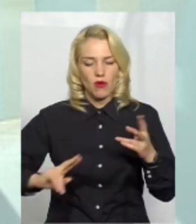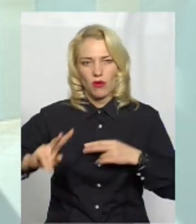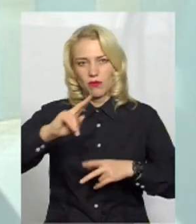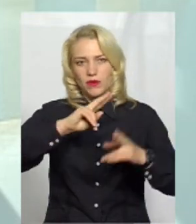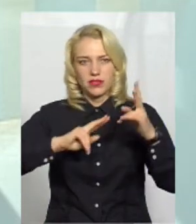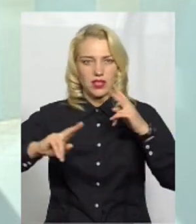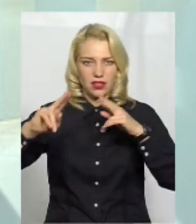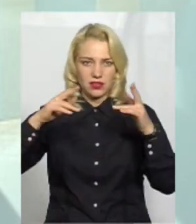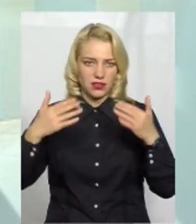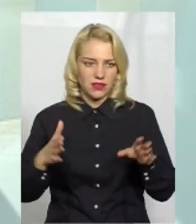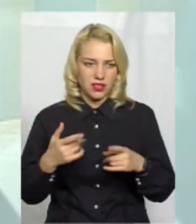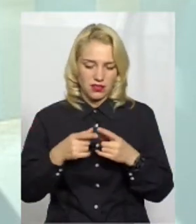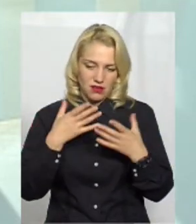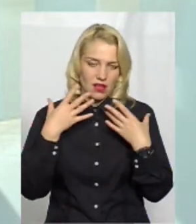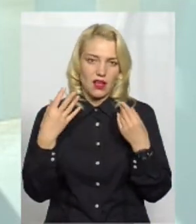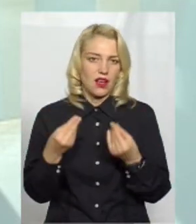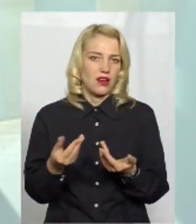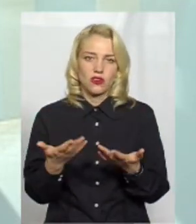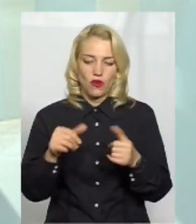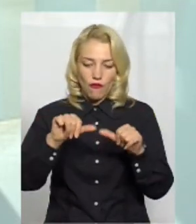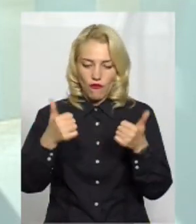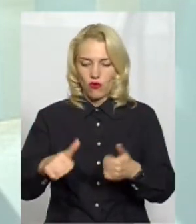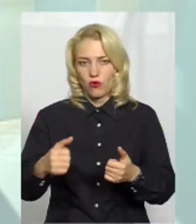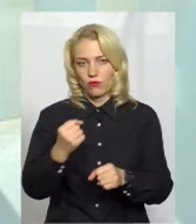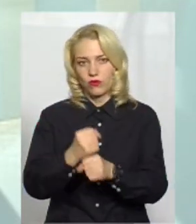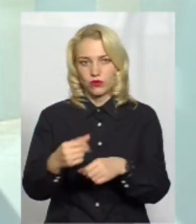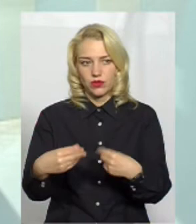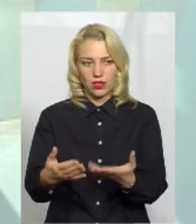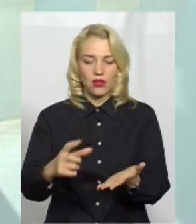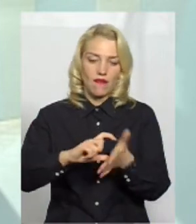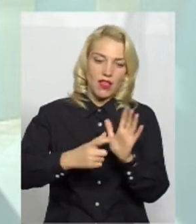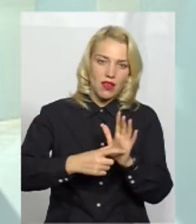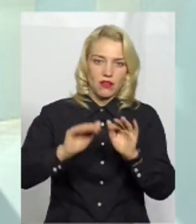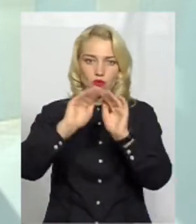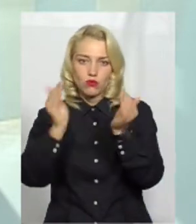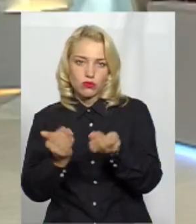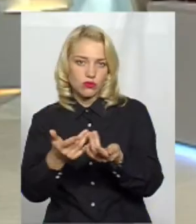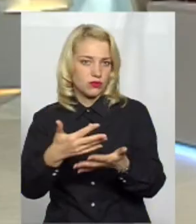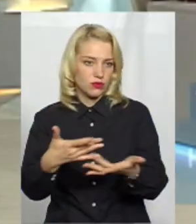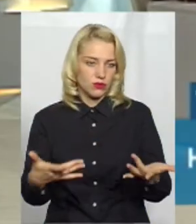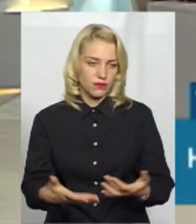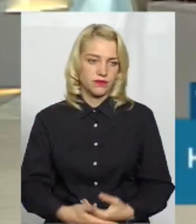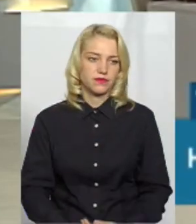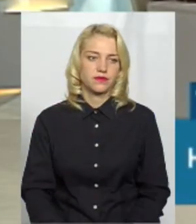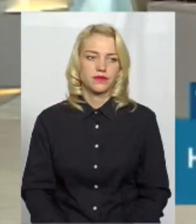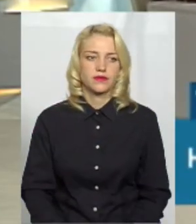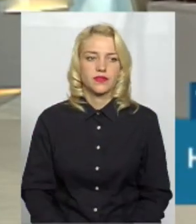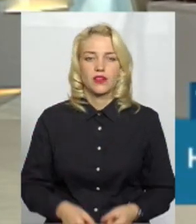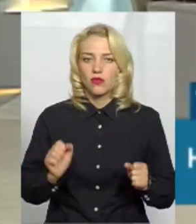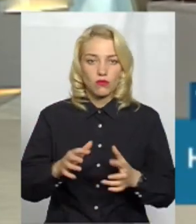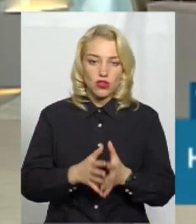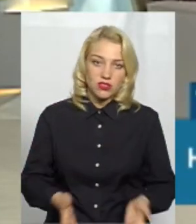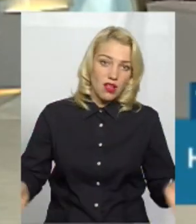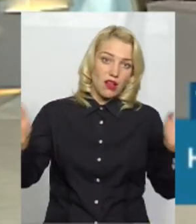говорили наші глядачі. Це дуже гарно, і формувати з них хоч квадрати, хоч куби, хоч круги. Хоч слоника можна